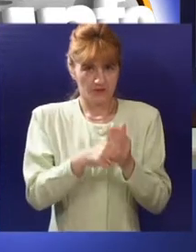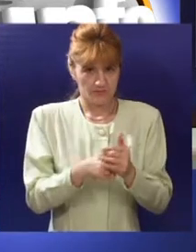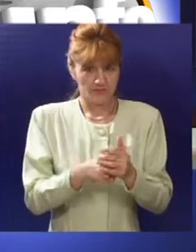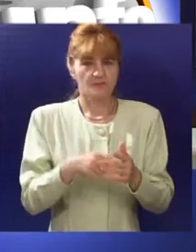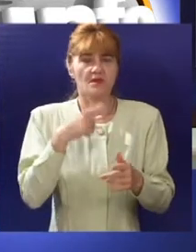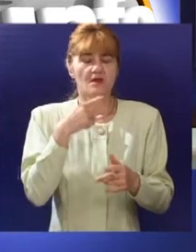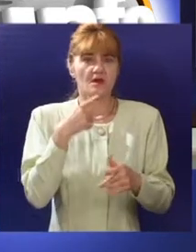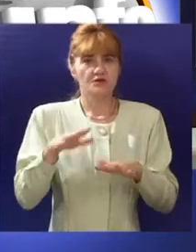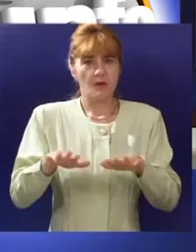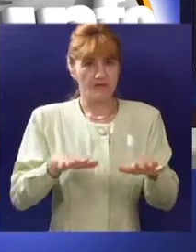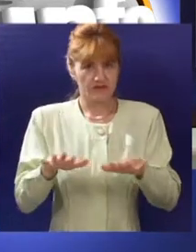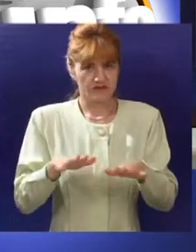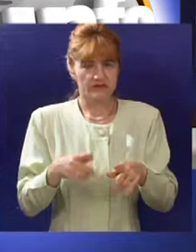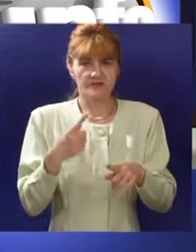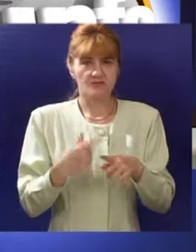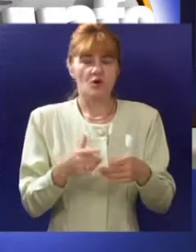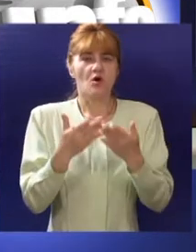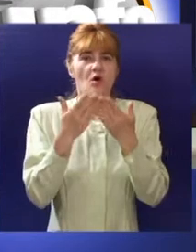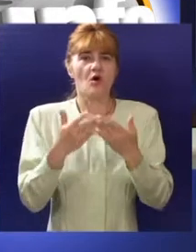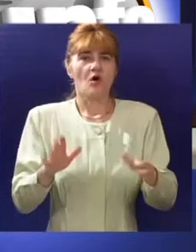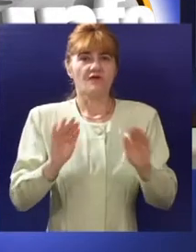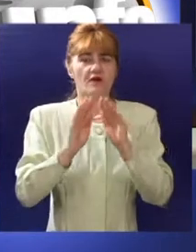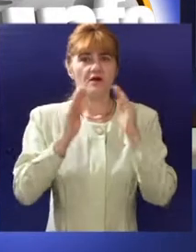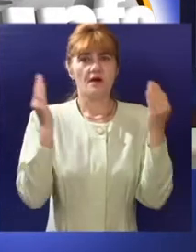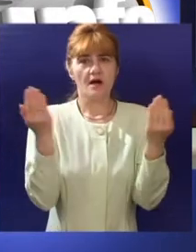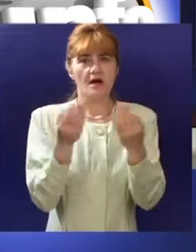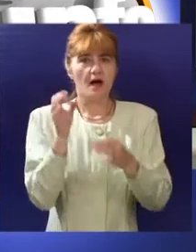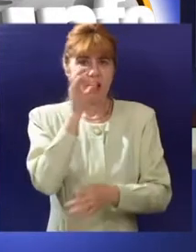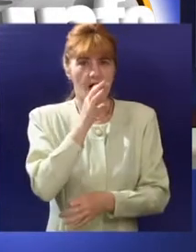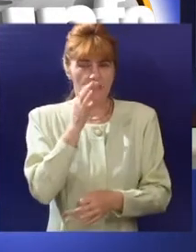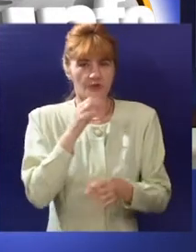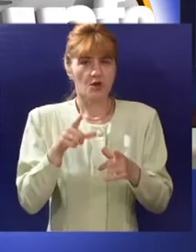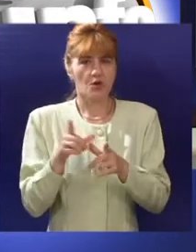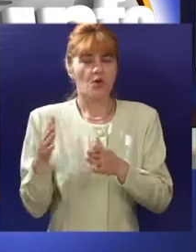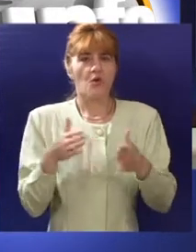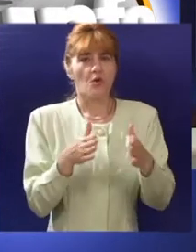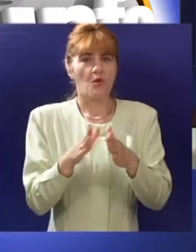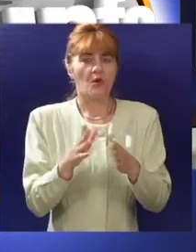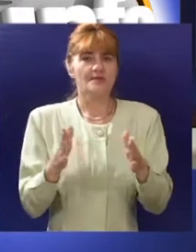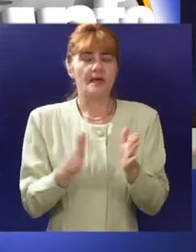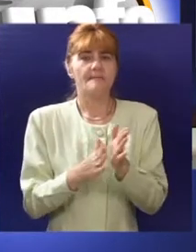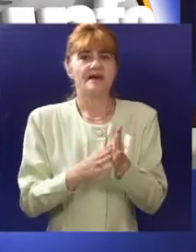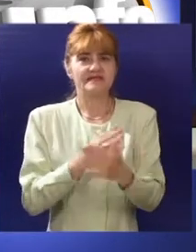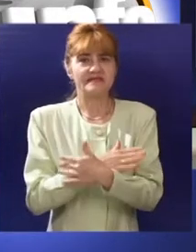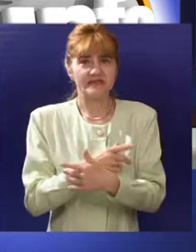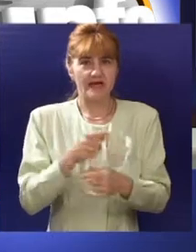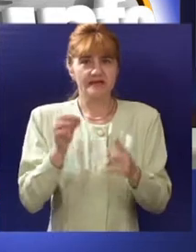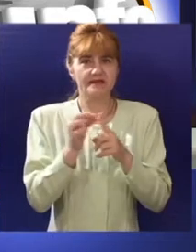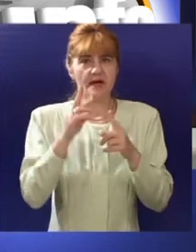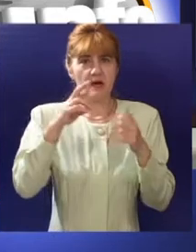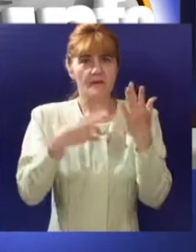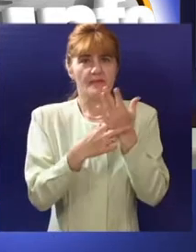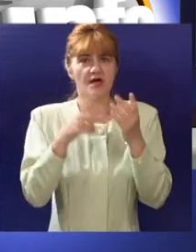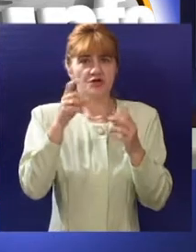ministar zdravlja Zoran Stanković. Prilikom otvaranja ogranka devet apoteke Subotica u Šabačkoj ulici u mesnoj zajednici Peščara,